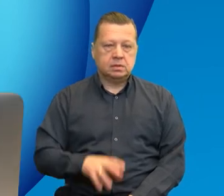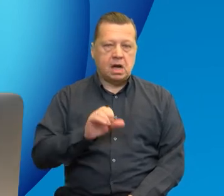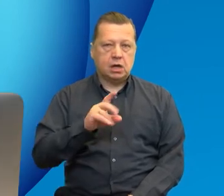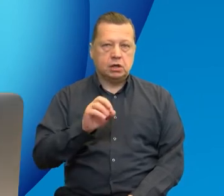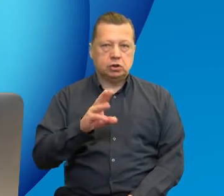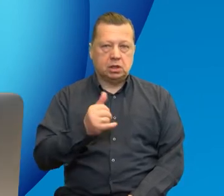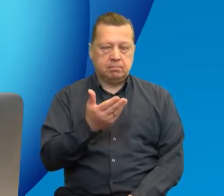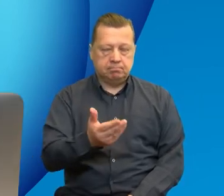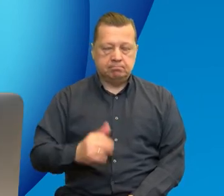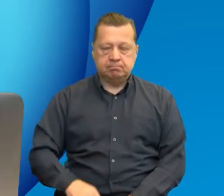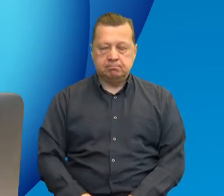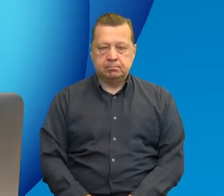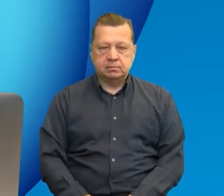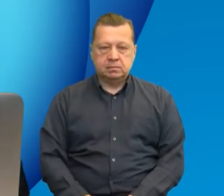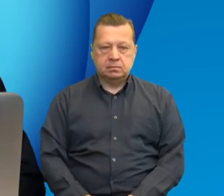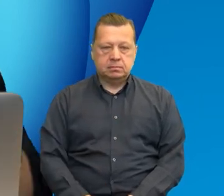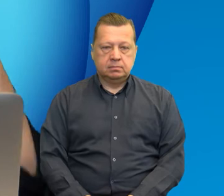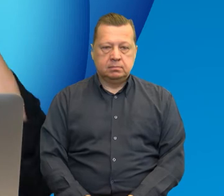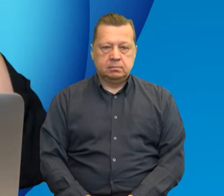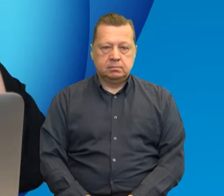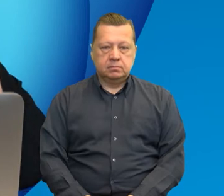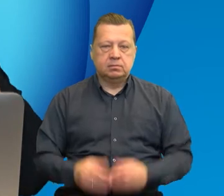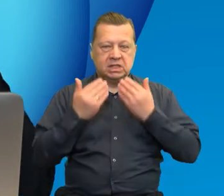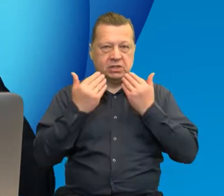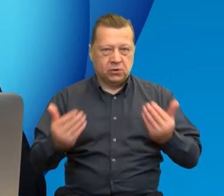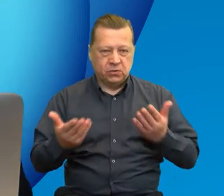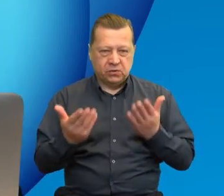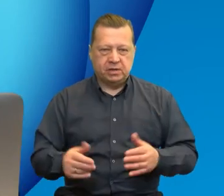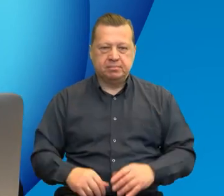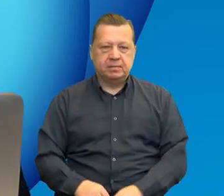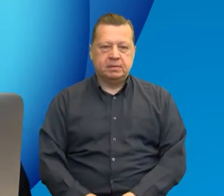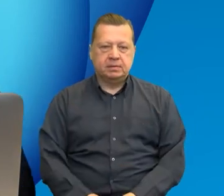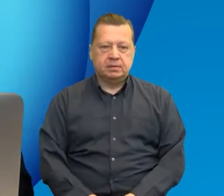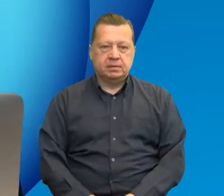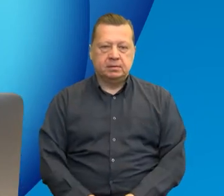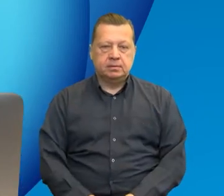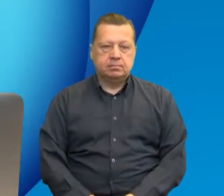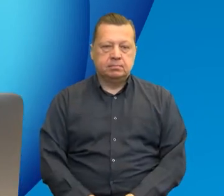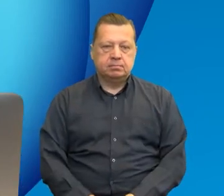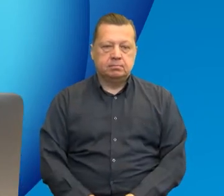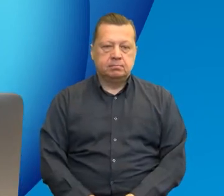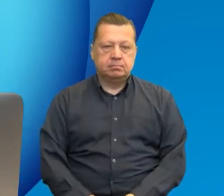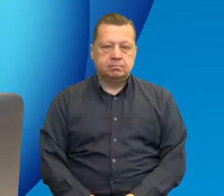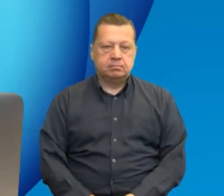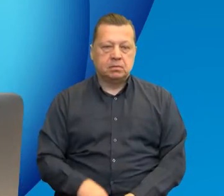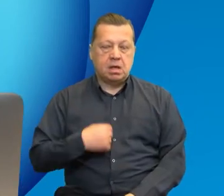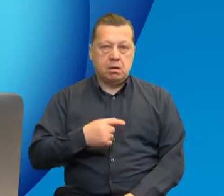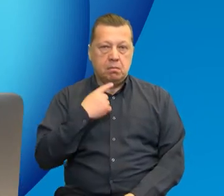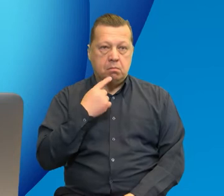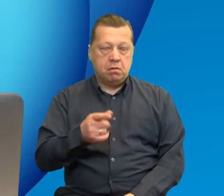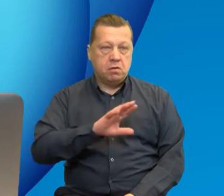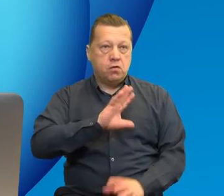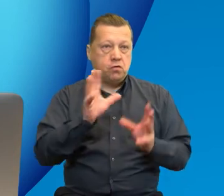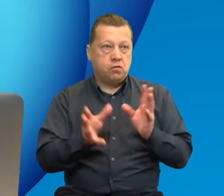Dziękuję. Pozwolę sobie najpierw powiedzieć, że właśnie jesteśmy pod ogromnym wrażeniem tych